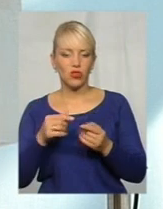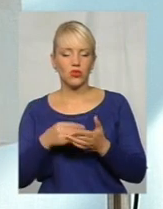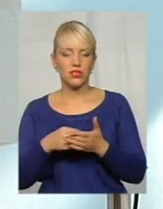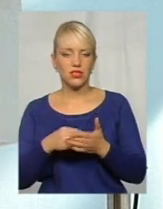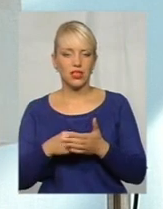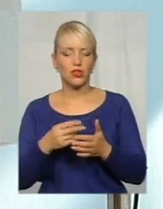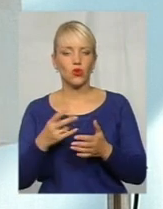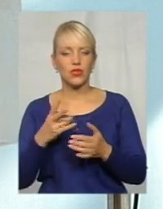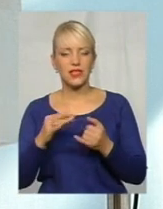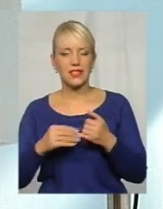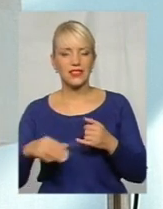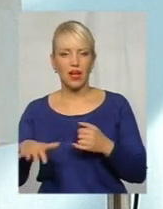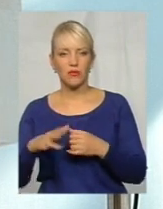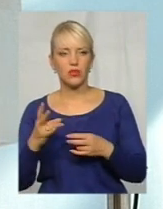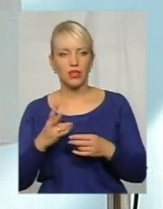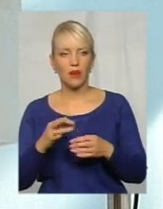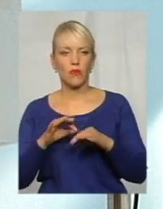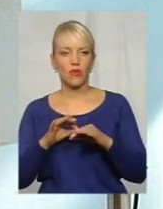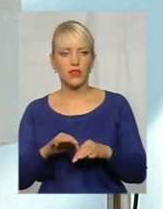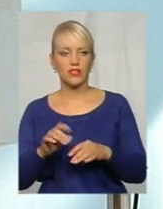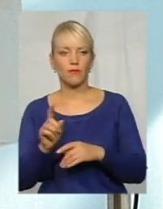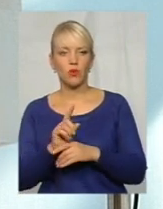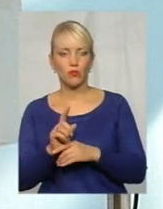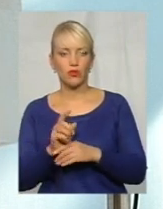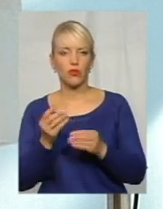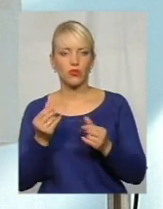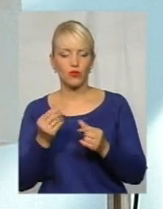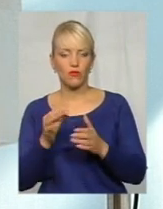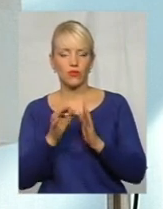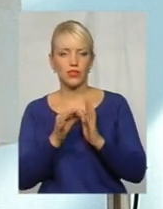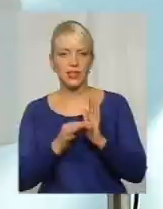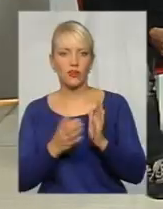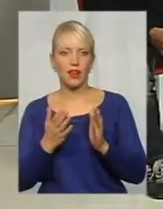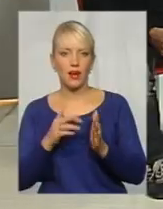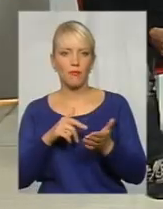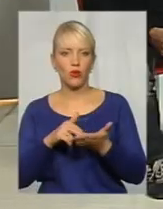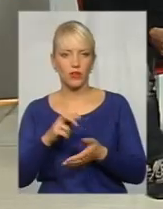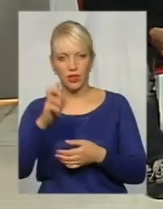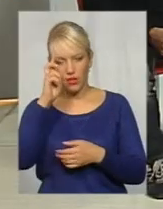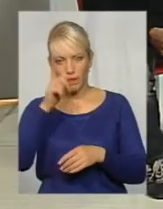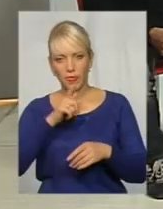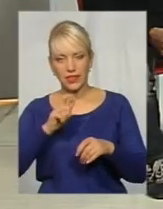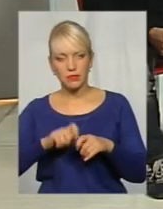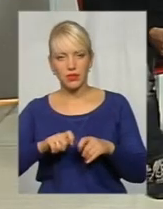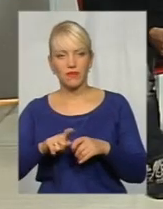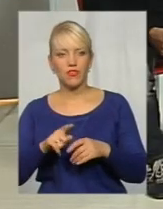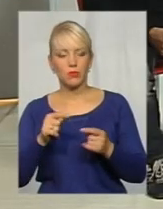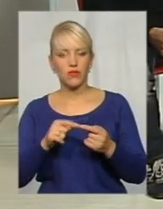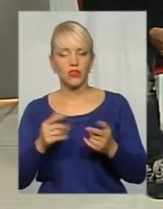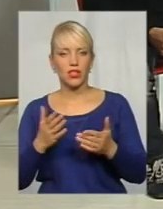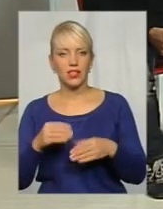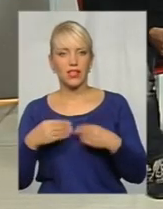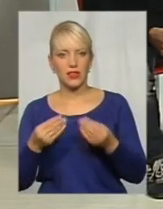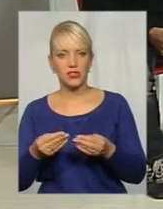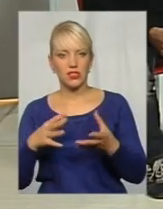окремо, потрібно привести її нормативно-грошову оцінку, яка проходить державну експертизу, відповідно до якої надається висновок про те, що вона